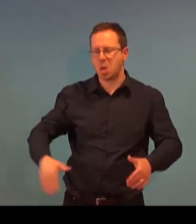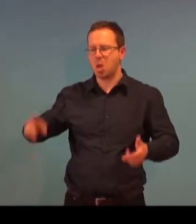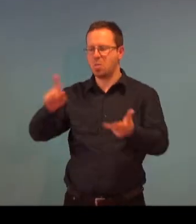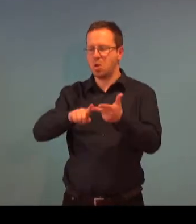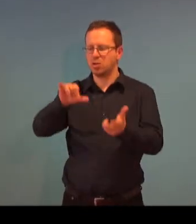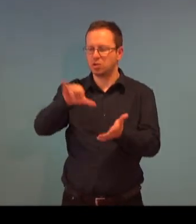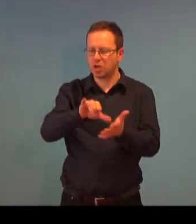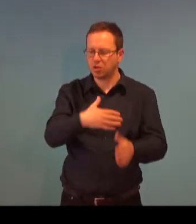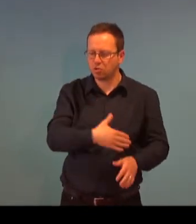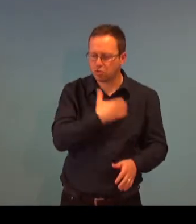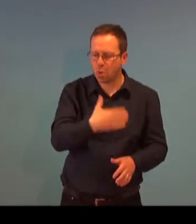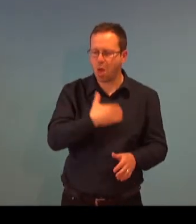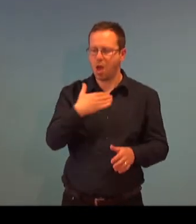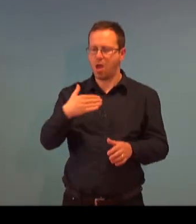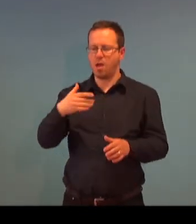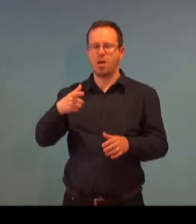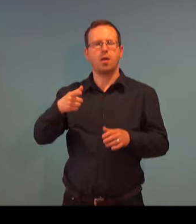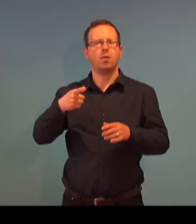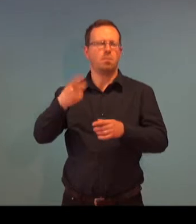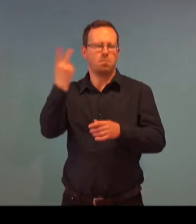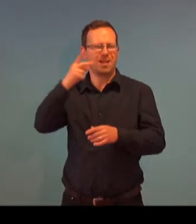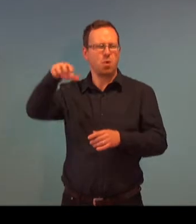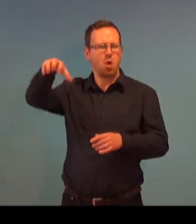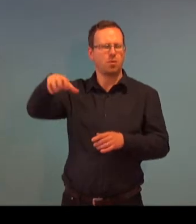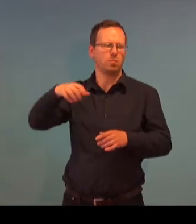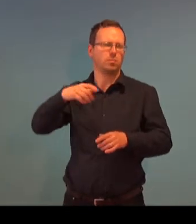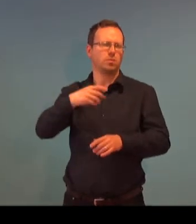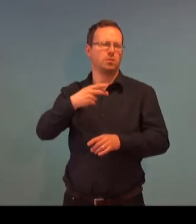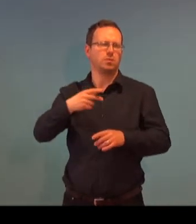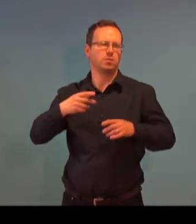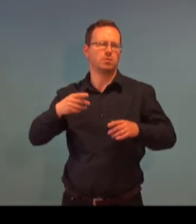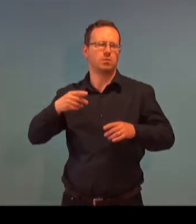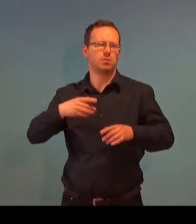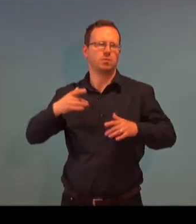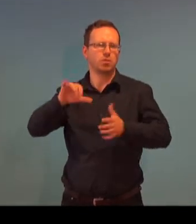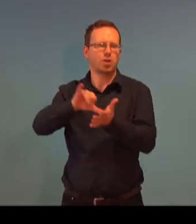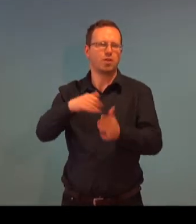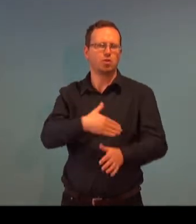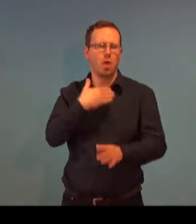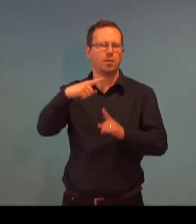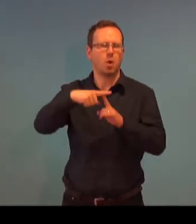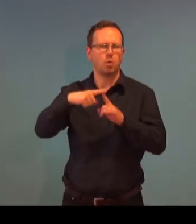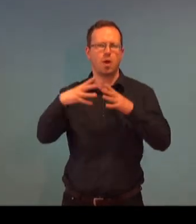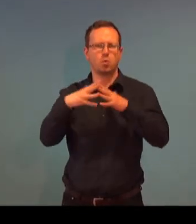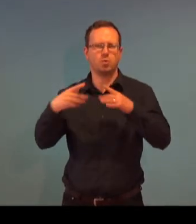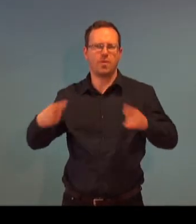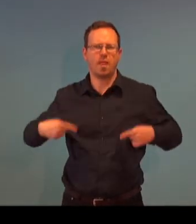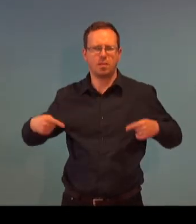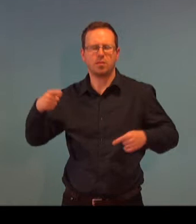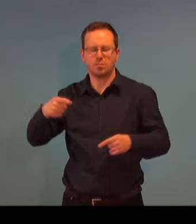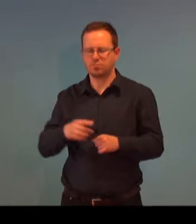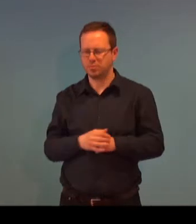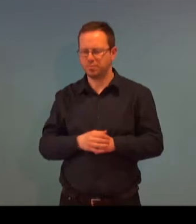Janský klázní, protilesně postižené žáky, nebo střední školou Finklina, Delo a Rusvelta, protilesně postižené z Brna.